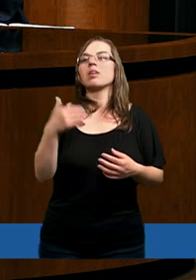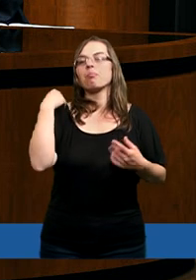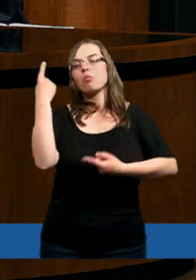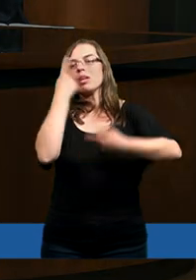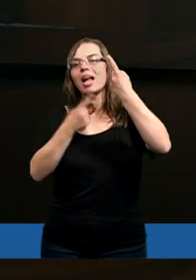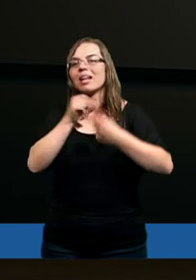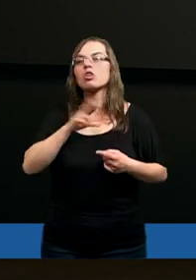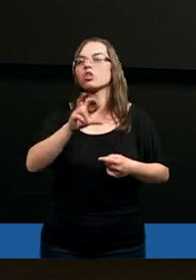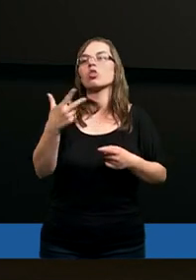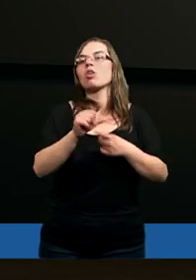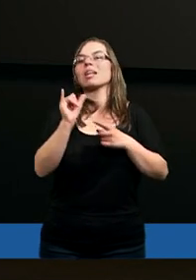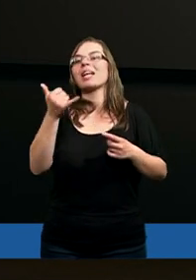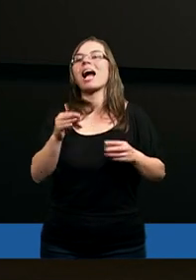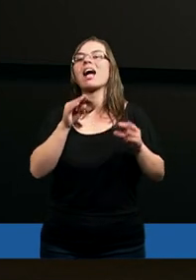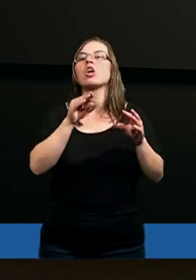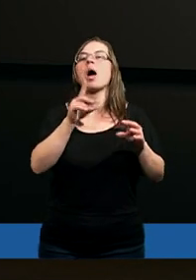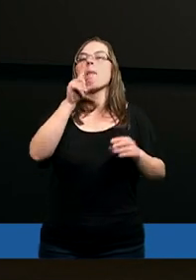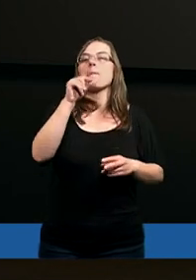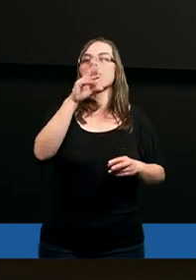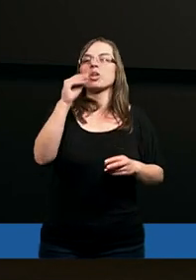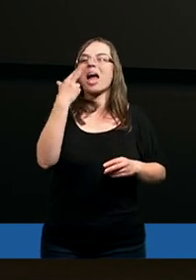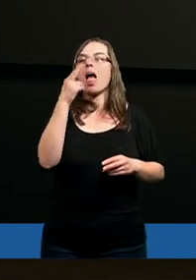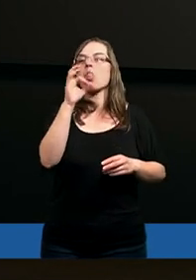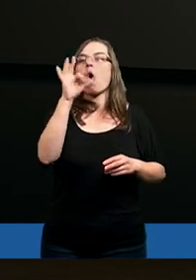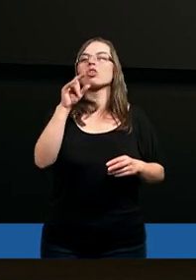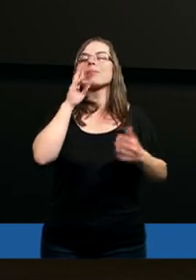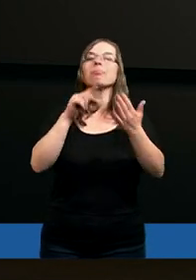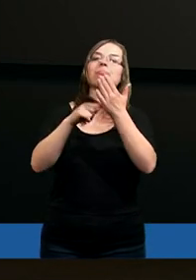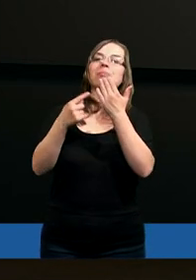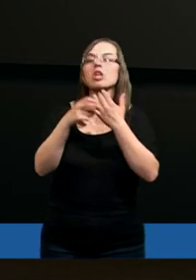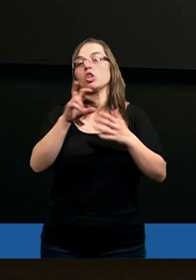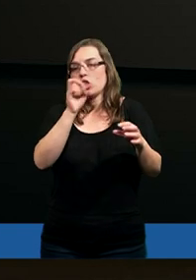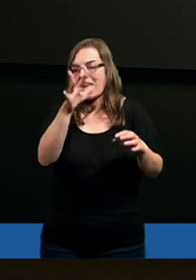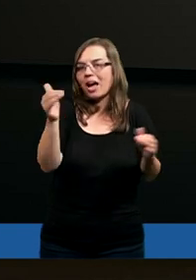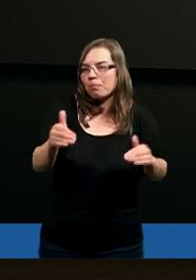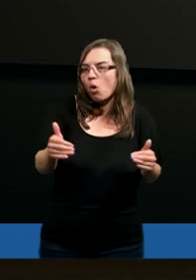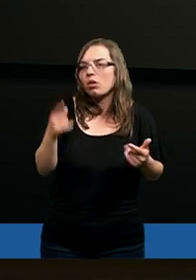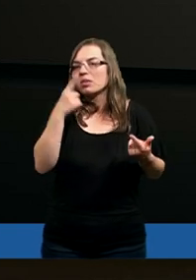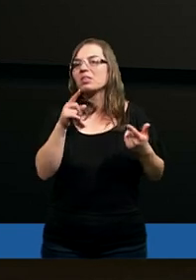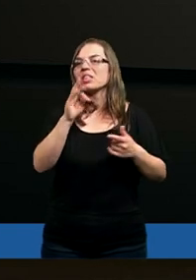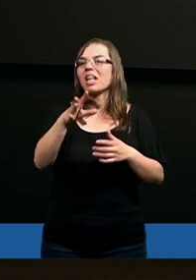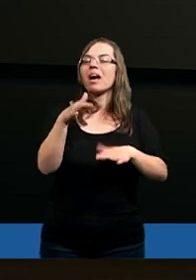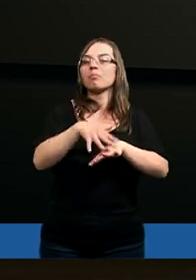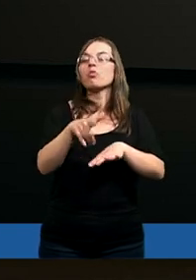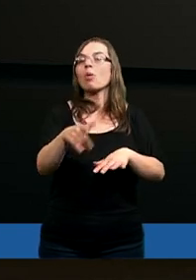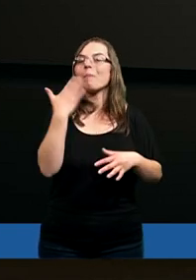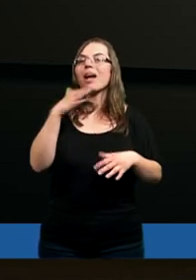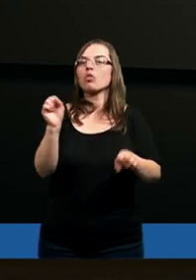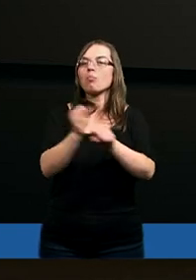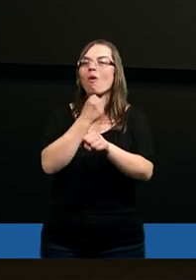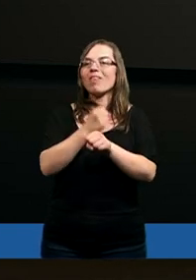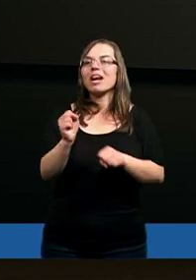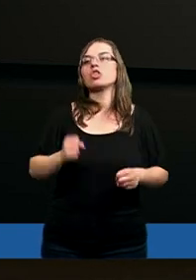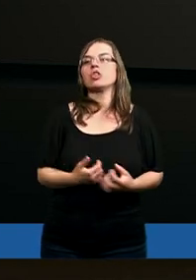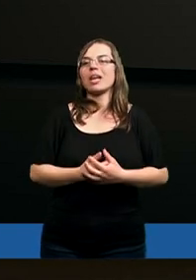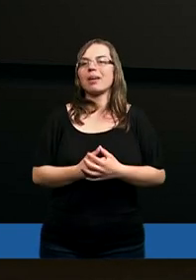to moglibyśmy zastanawiać się, czy to nie jest jakaś przenośnia. Czy to tak można? Bóg to potraktował bardzo poważnie.